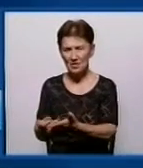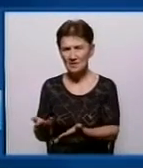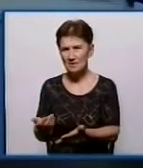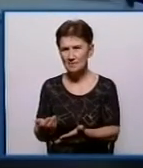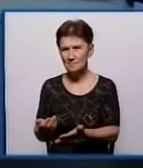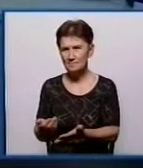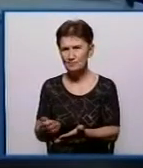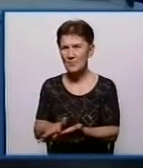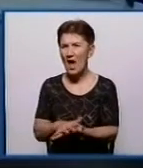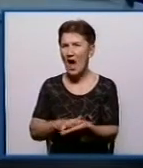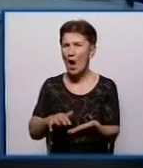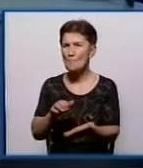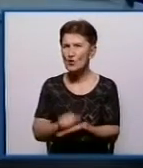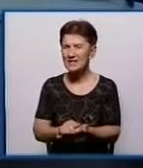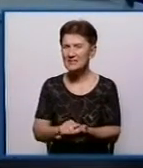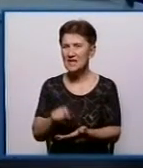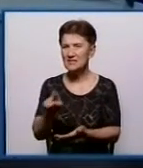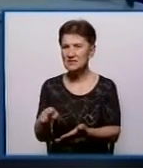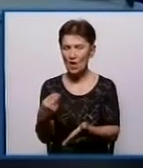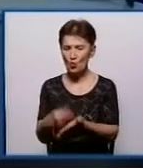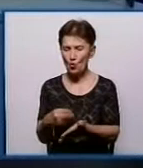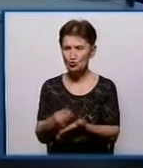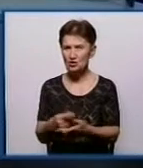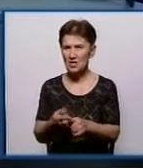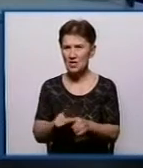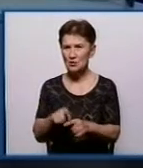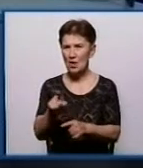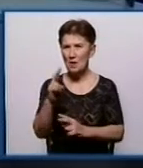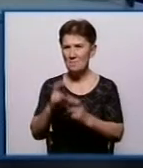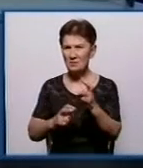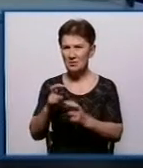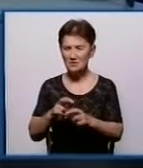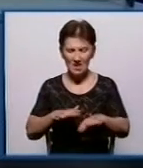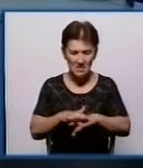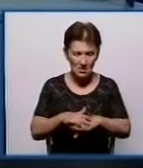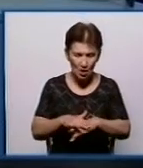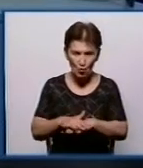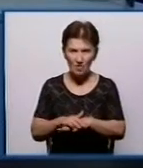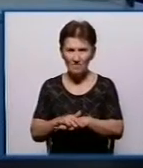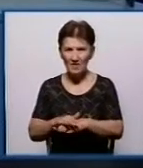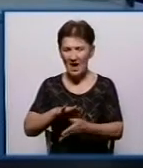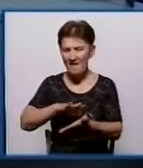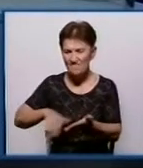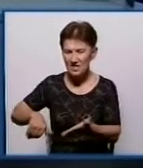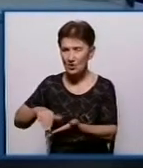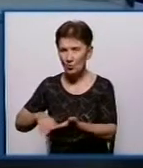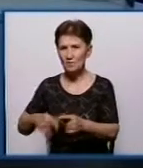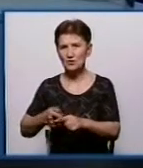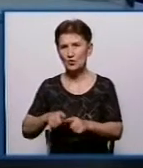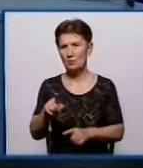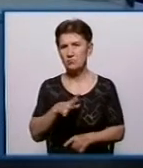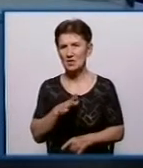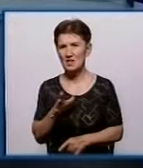амортизація – це ж ті кошти, які підприємство нараховує і відраховує з основних засобів, які були введені в експлуатацію.